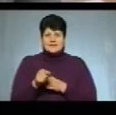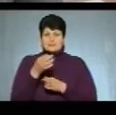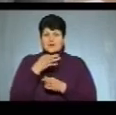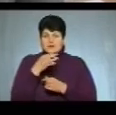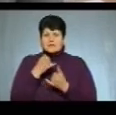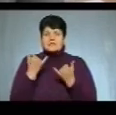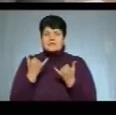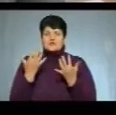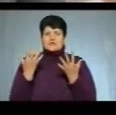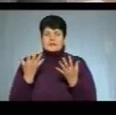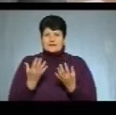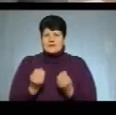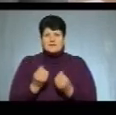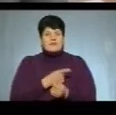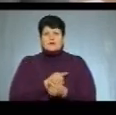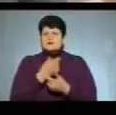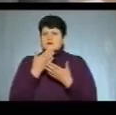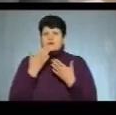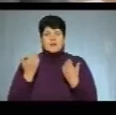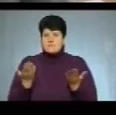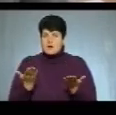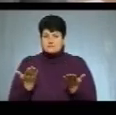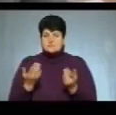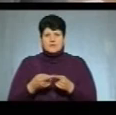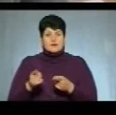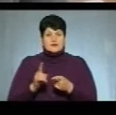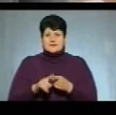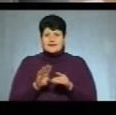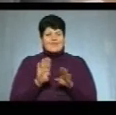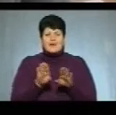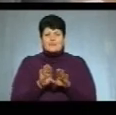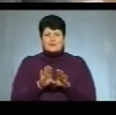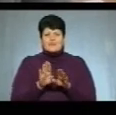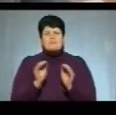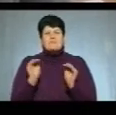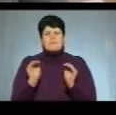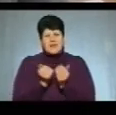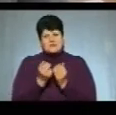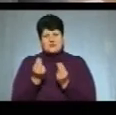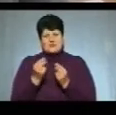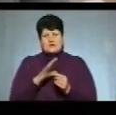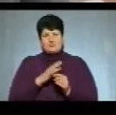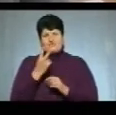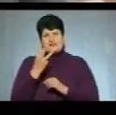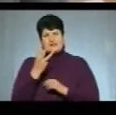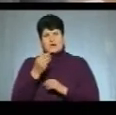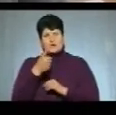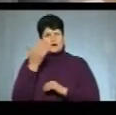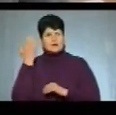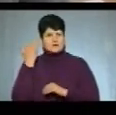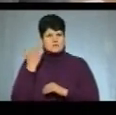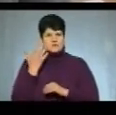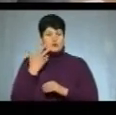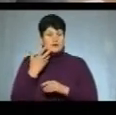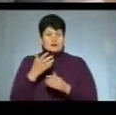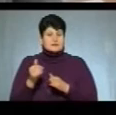сьогоднішній день в диспансері нема. Але це не порівняно менші кошти, чим було 2-3 роки тому, коли забезпечення